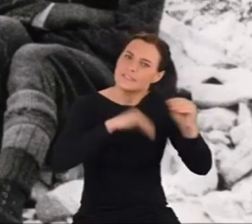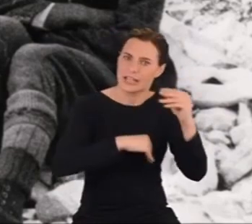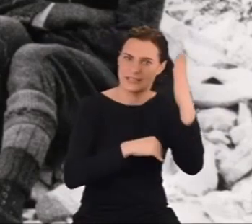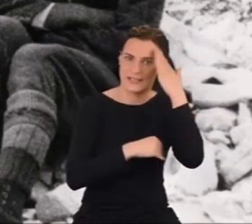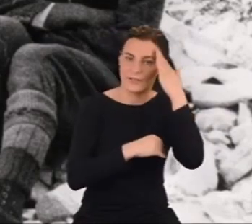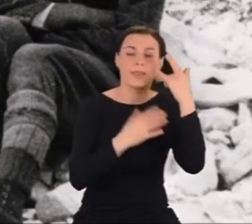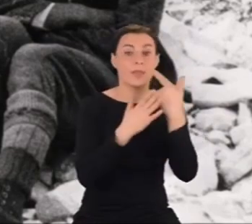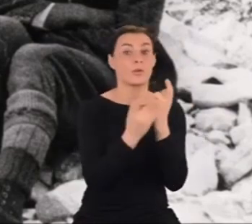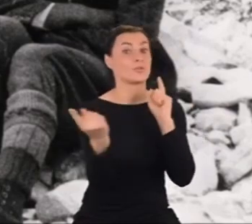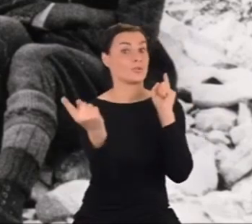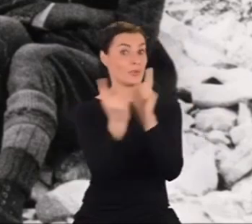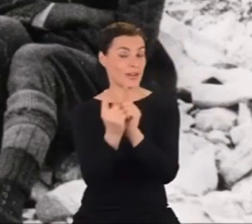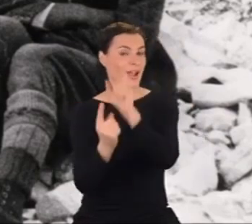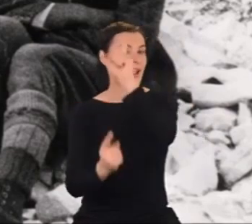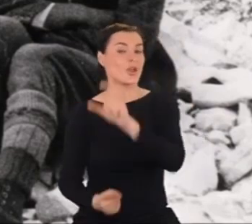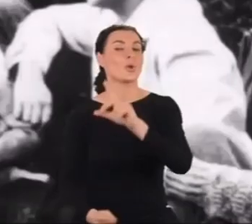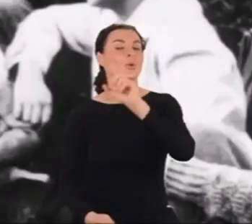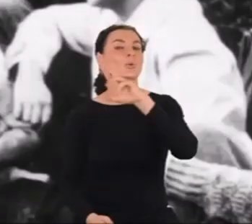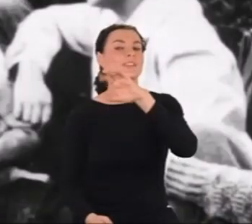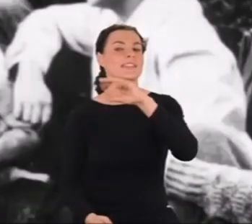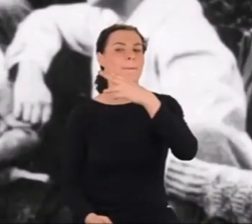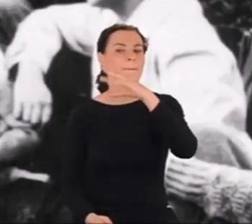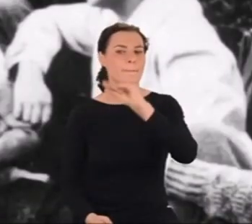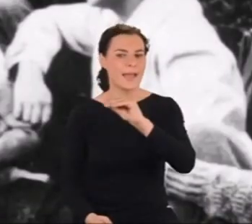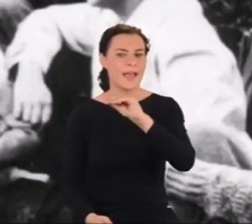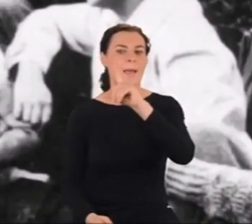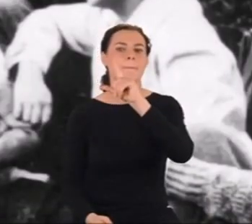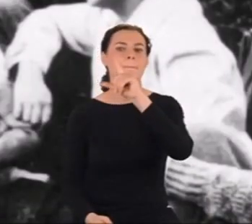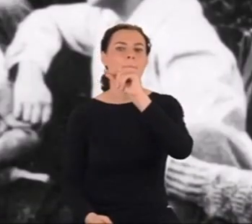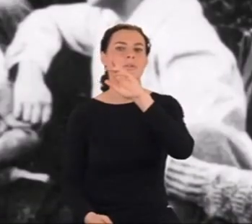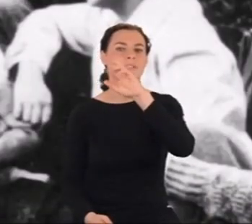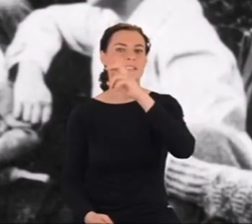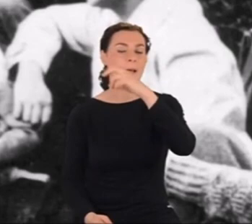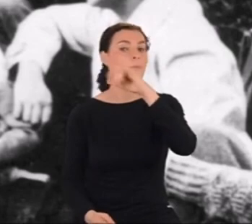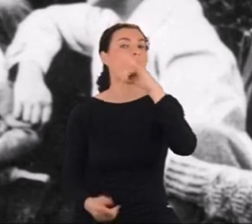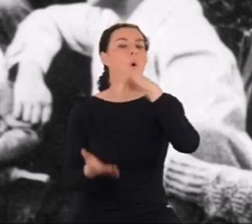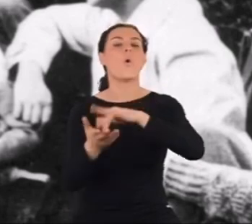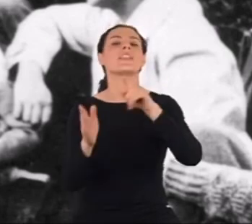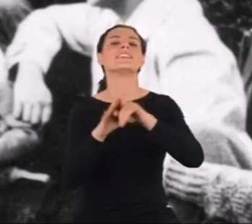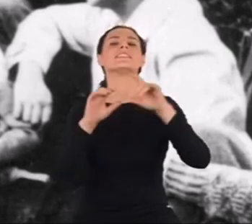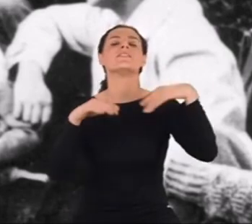Giuseppem Mussardo, wykładowcą fizyki teoretycznej w Trieście.